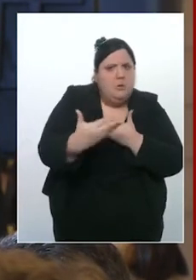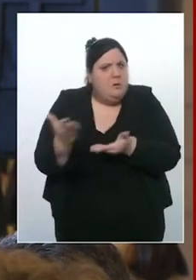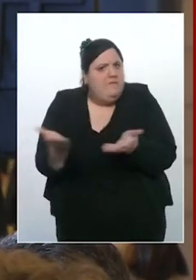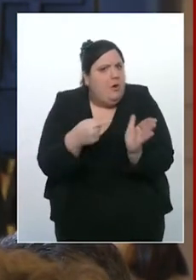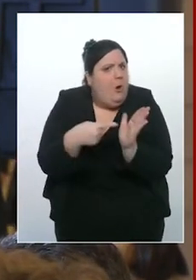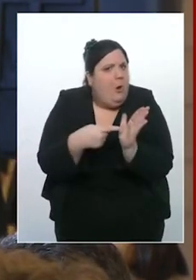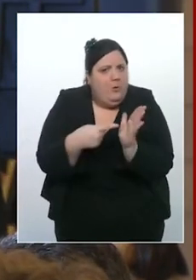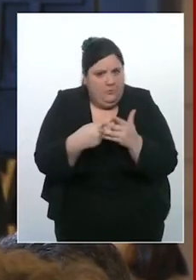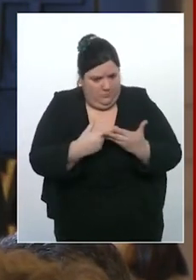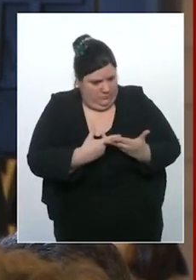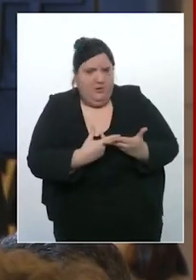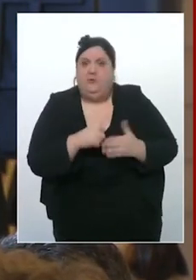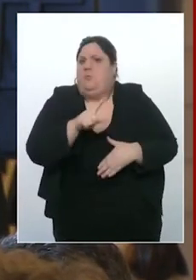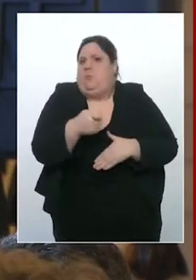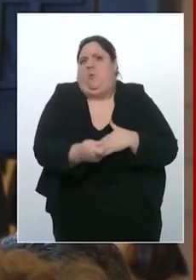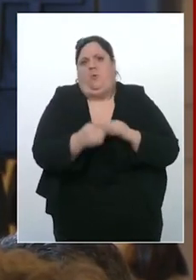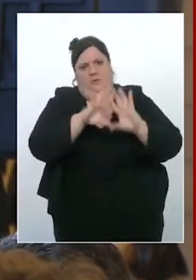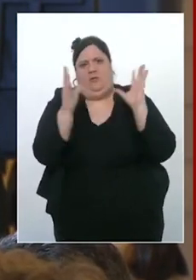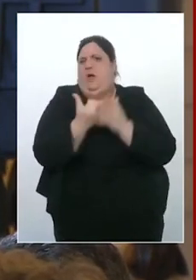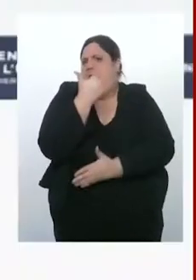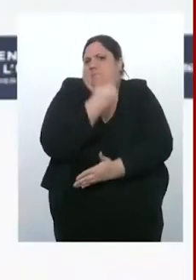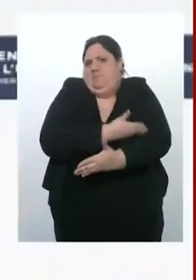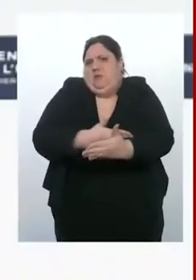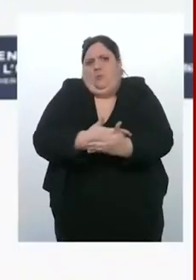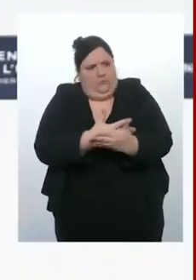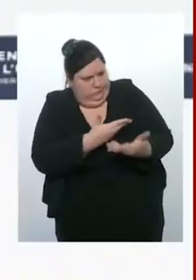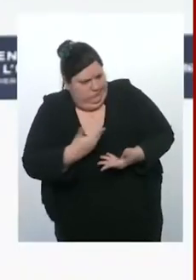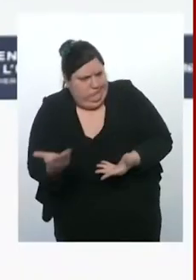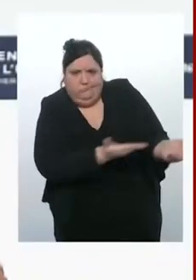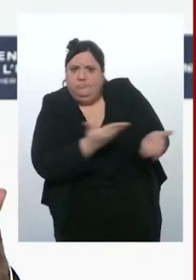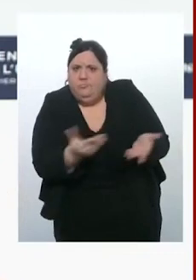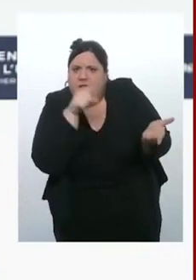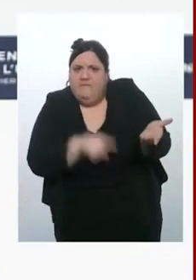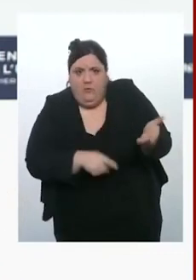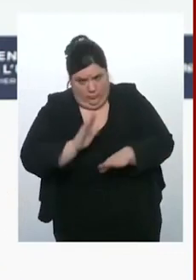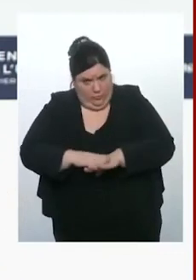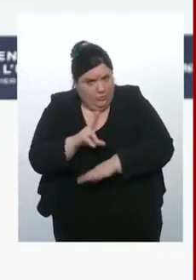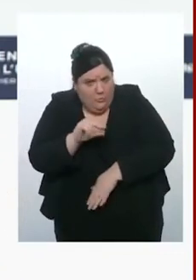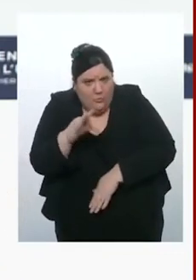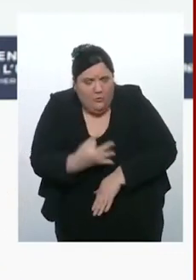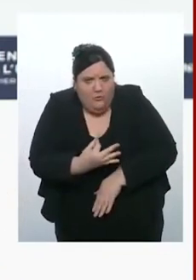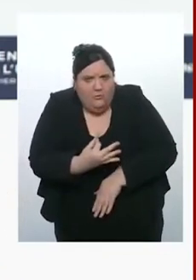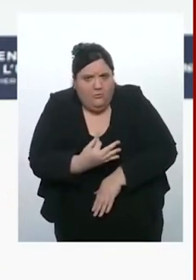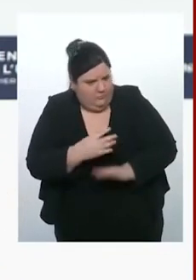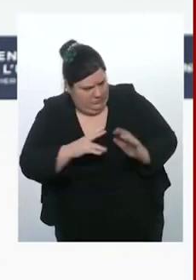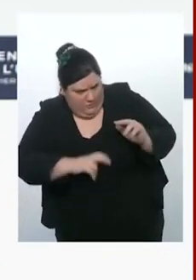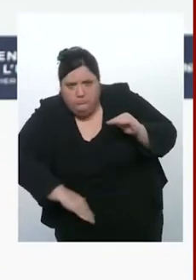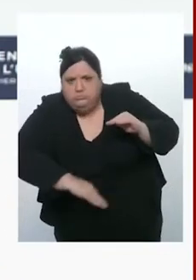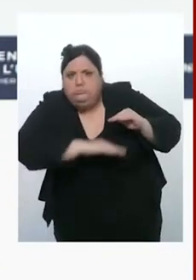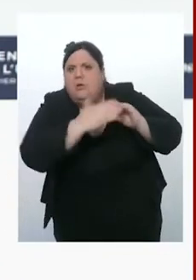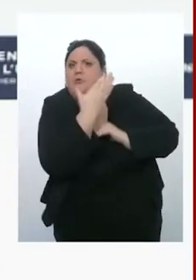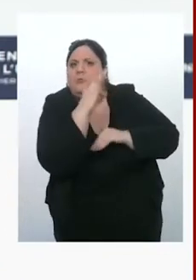million d'obus ? Est-ce qu'il y une échéance ? C'est ce que je disais à votre collègue, c'est une très bonne question. C'est pour ça qu'il faut toujours faire très attention quand on s'engage.